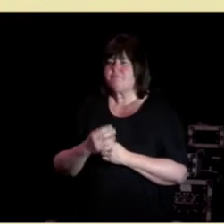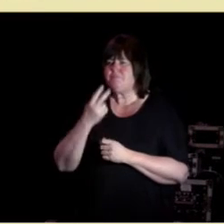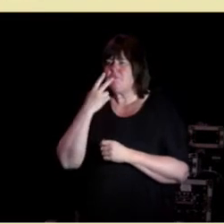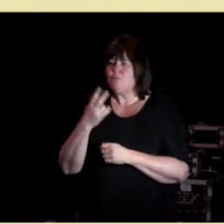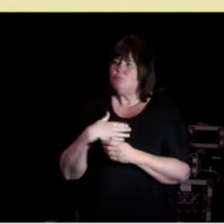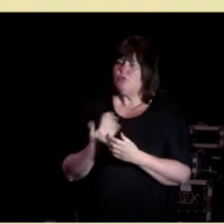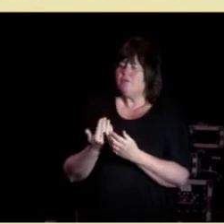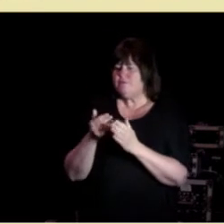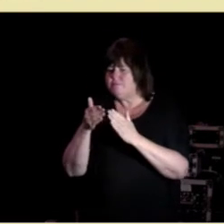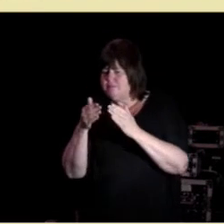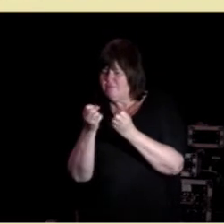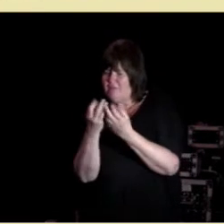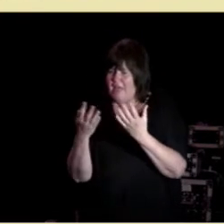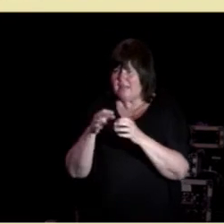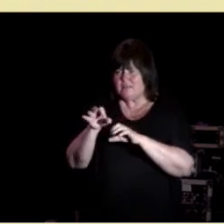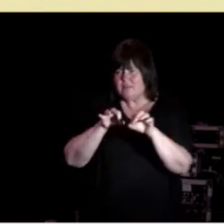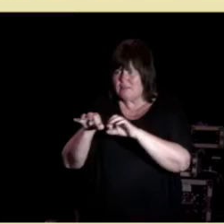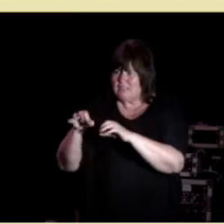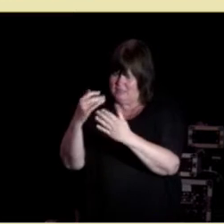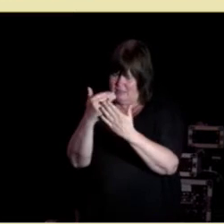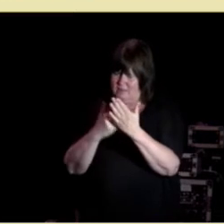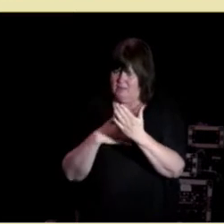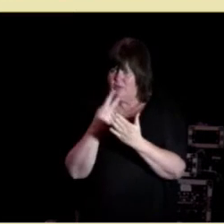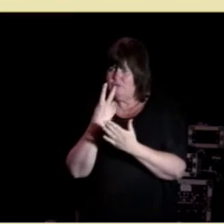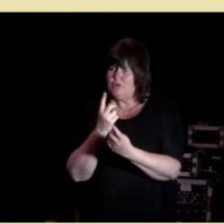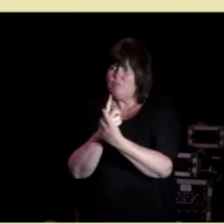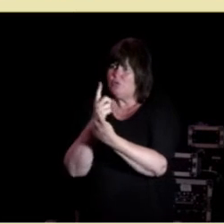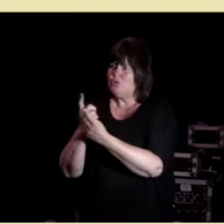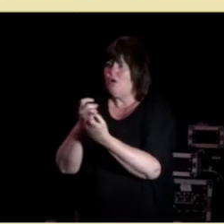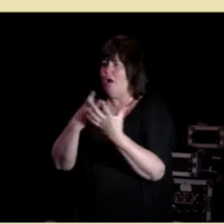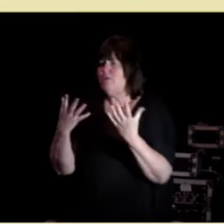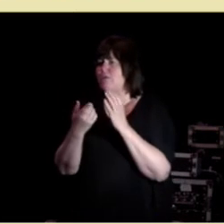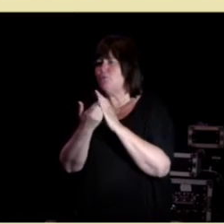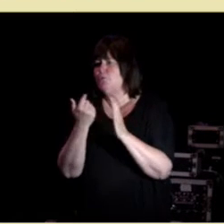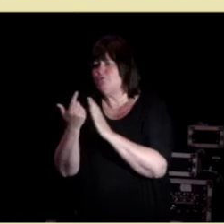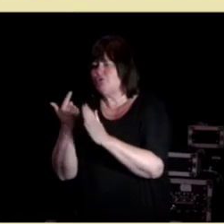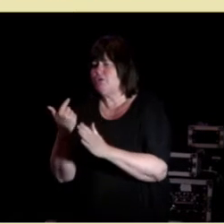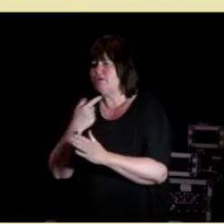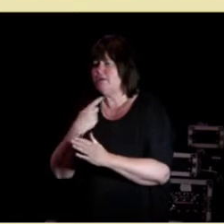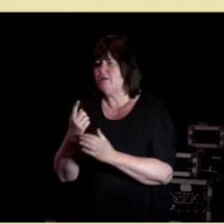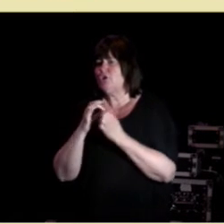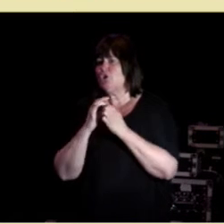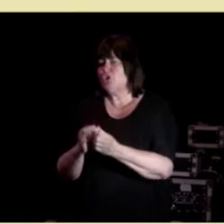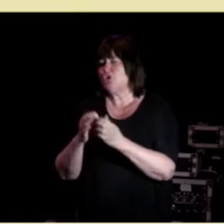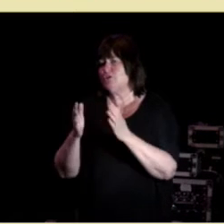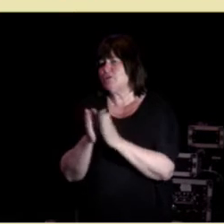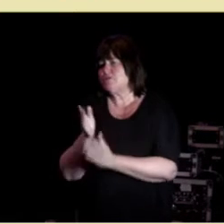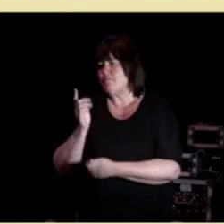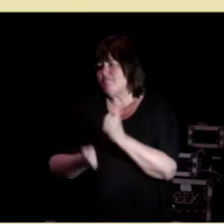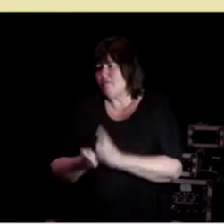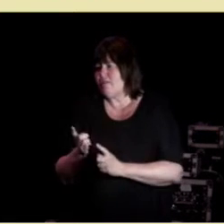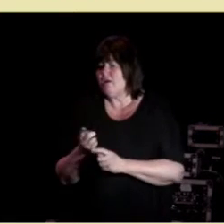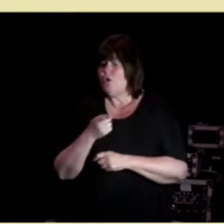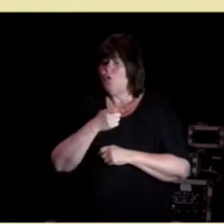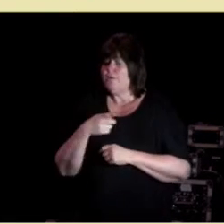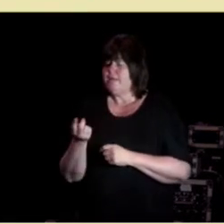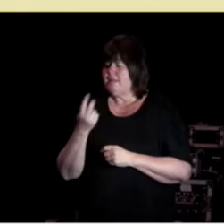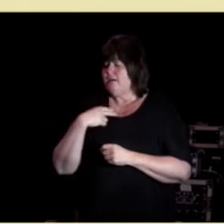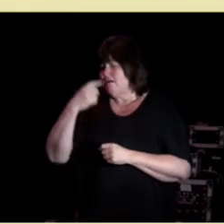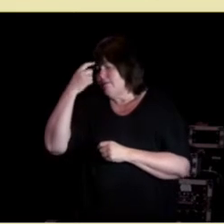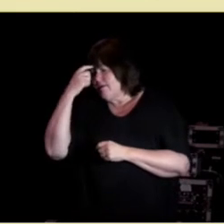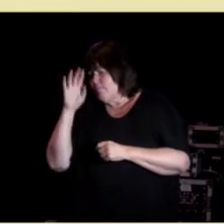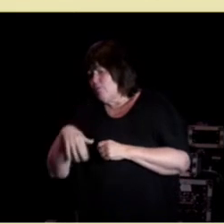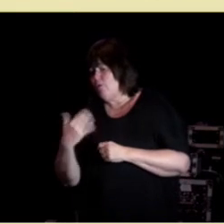flere strategier for å i møte komme alle utfordringene knyttet til samvalg og de har tatt i betraktning at i moderne medisin så